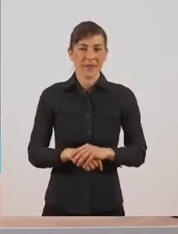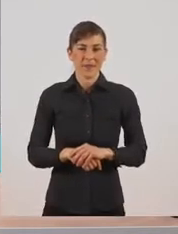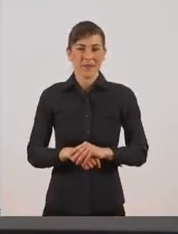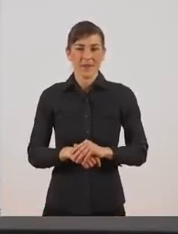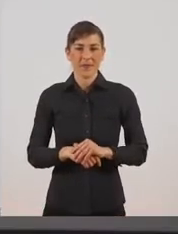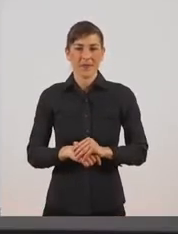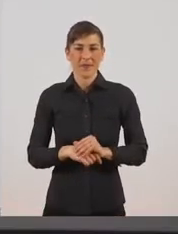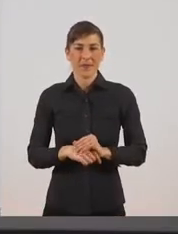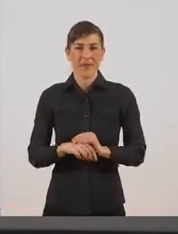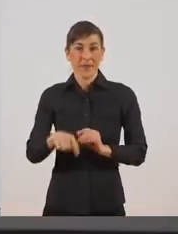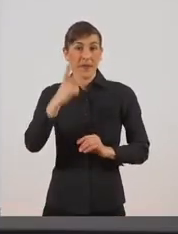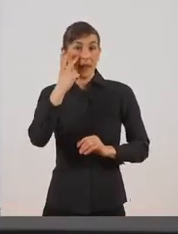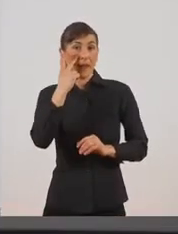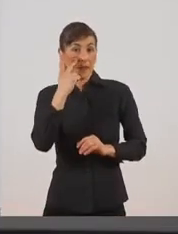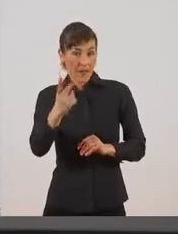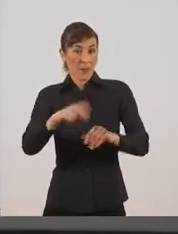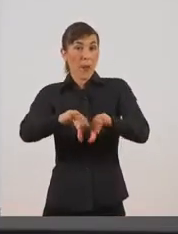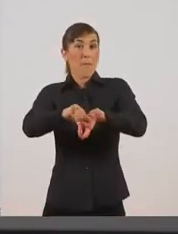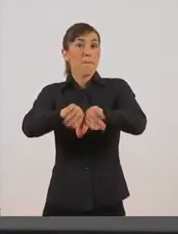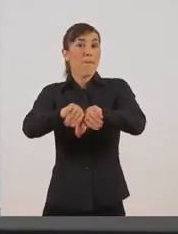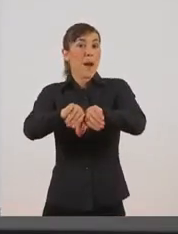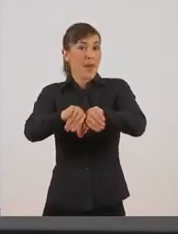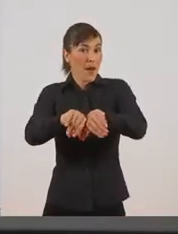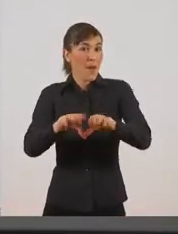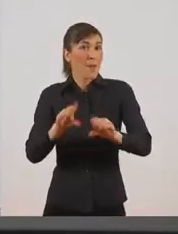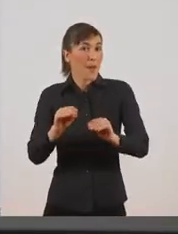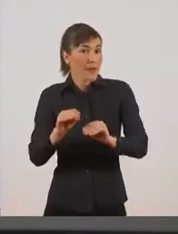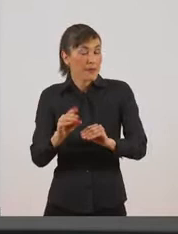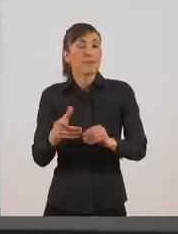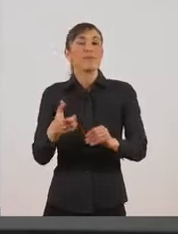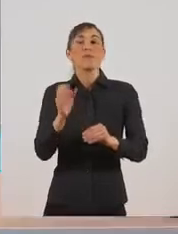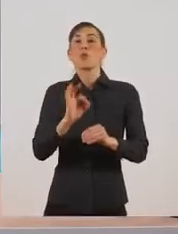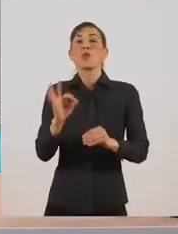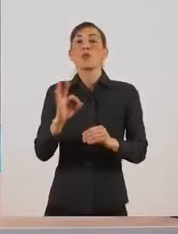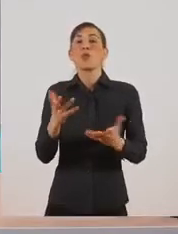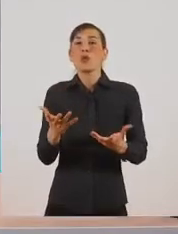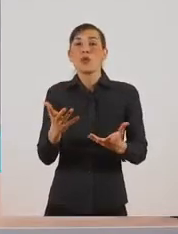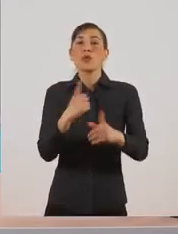Εδώ βλέπουμε μία πάπια, πολύ ωραία, ανήκει στα σπονδυλωτά.